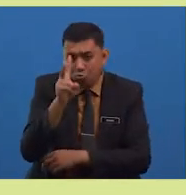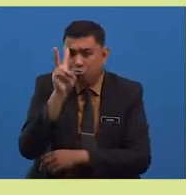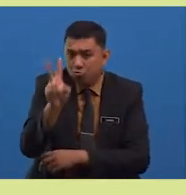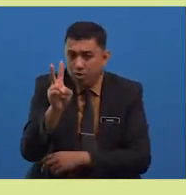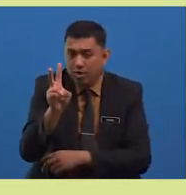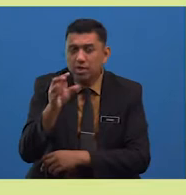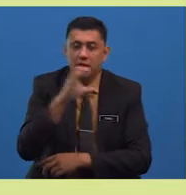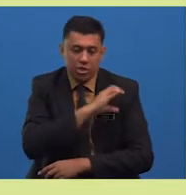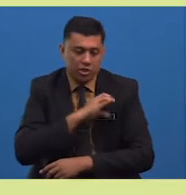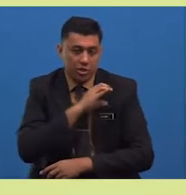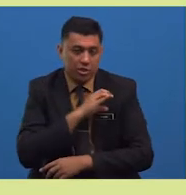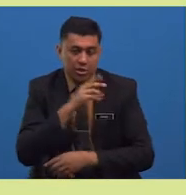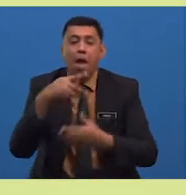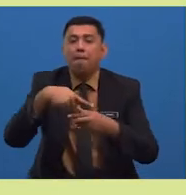padi.